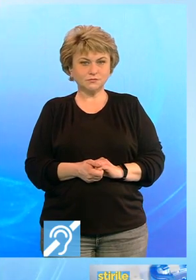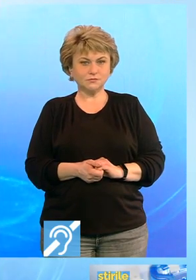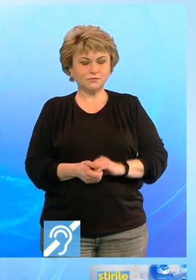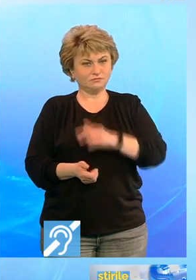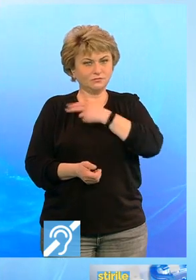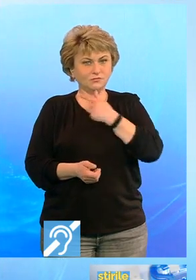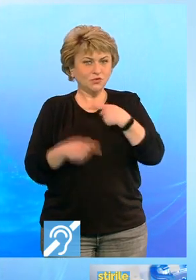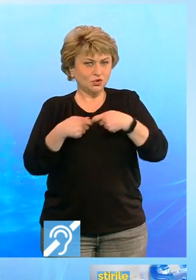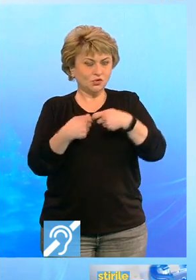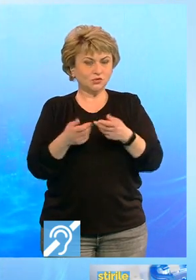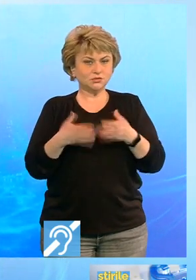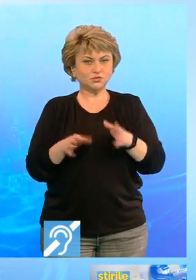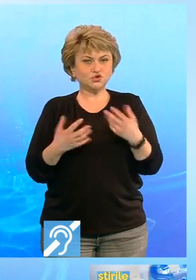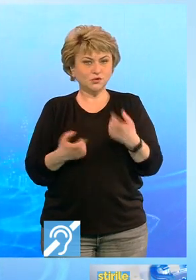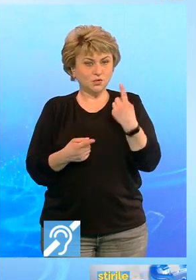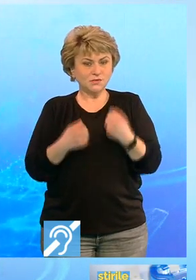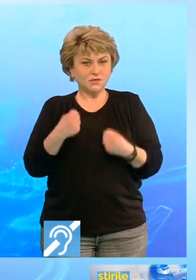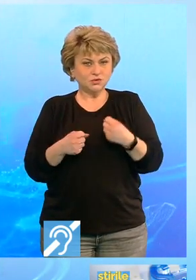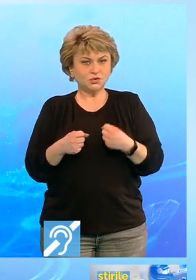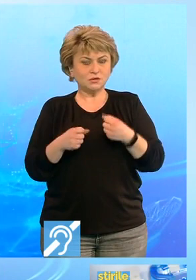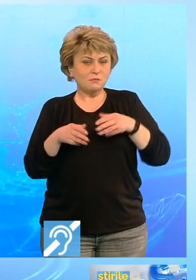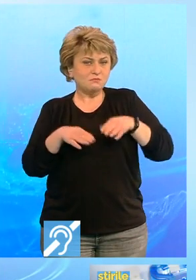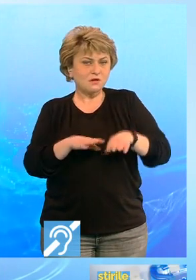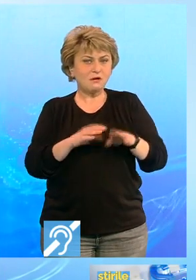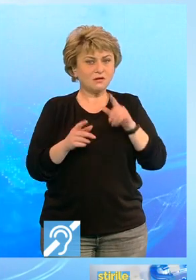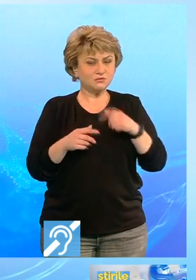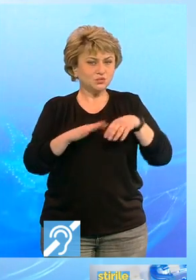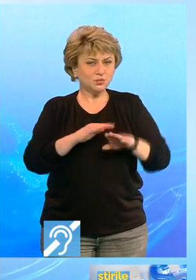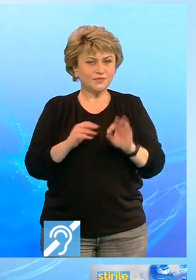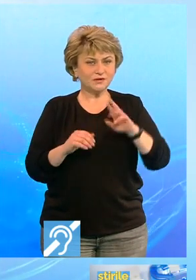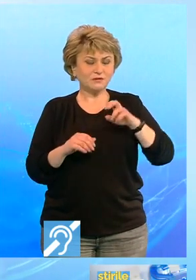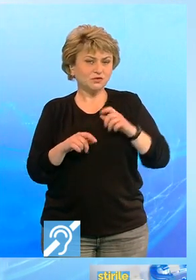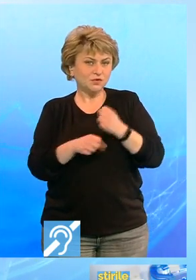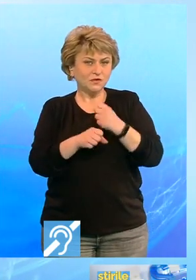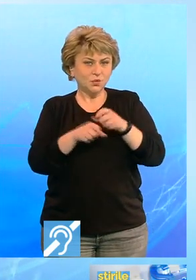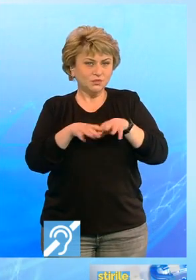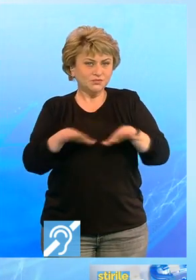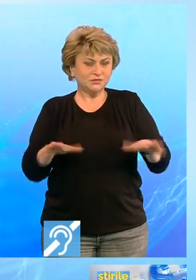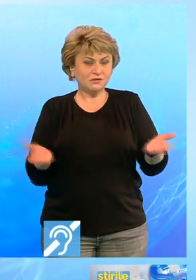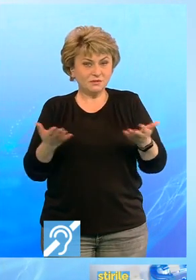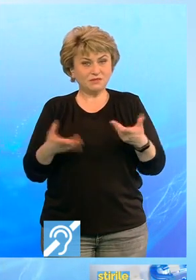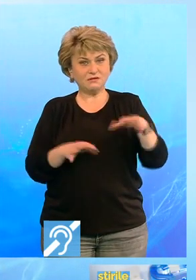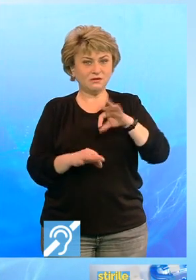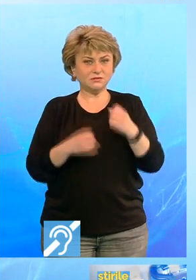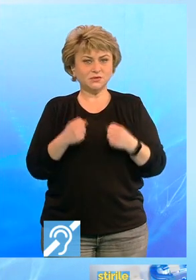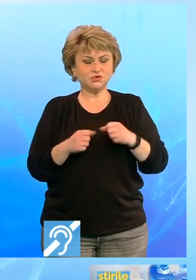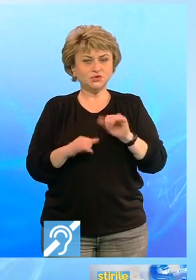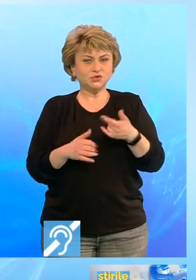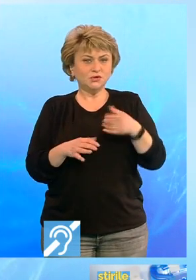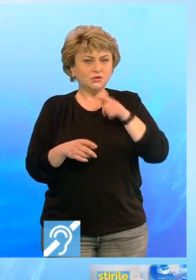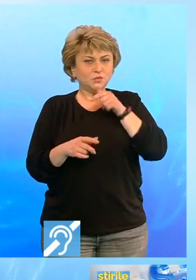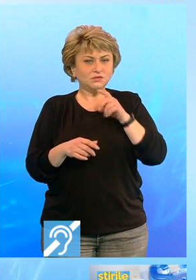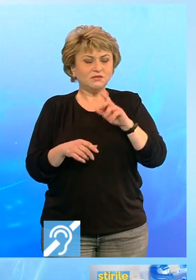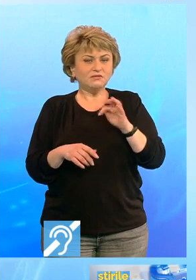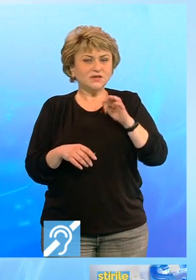Focul a pornit de la una dintre mașinile din parcarea subterană. S-a extins rapid și la celălalt autoturisme și chiar la fațada